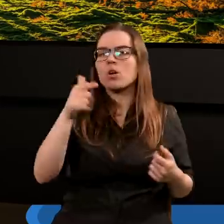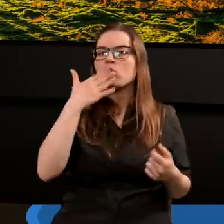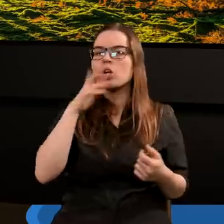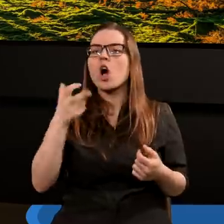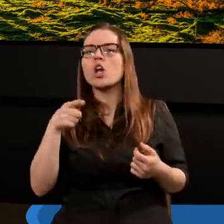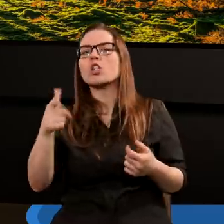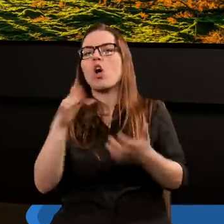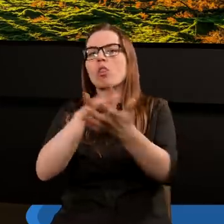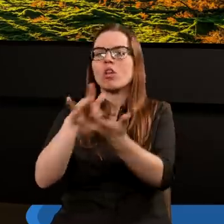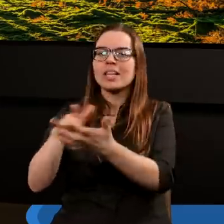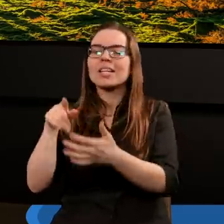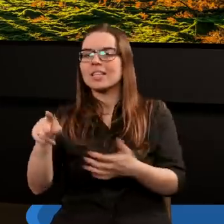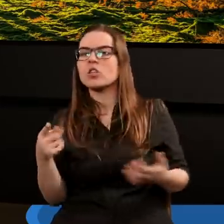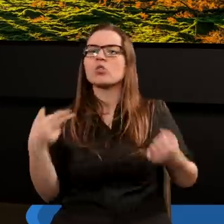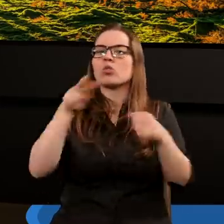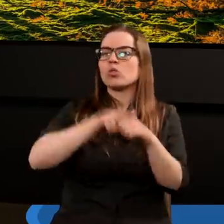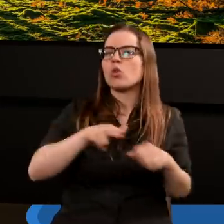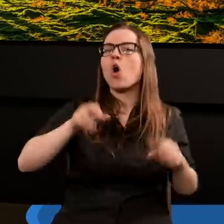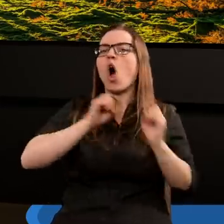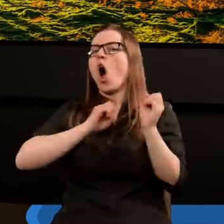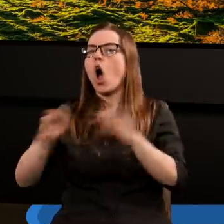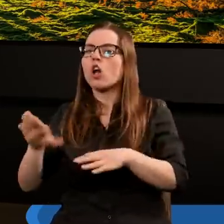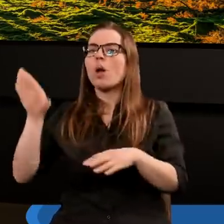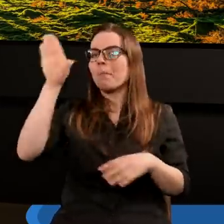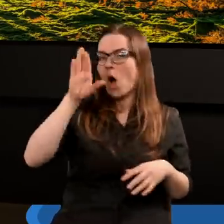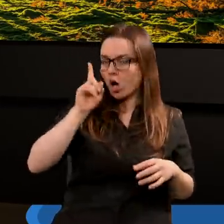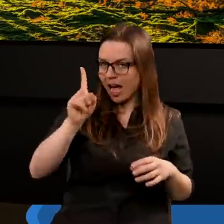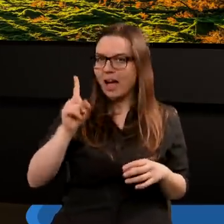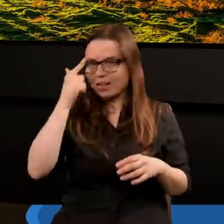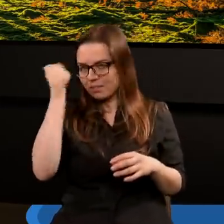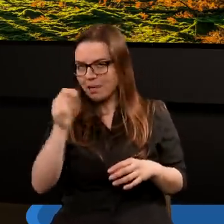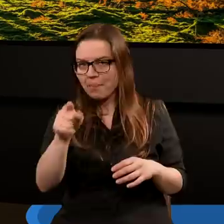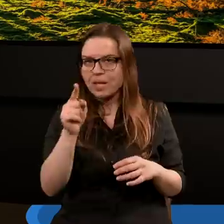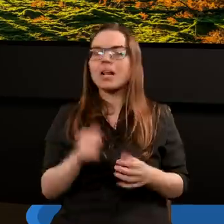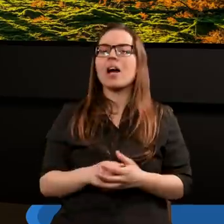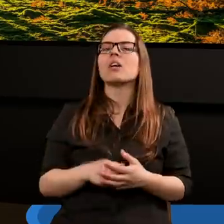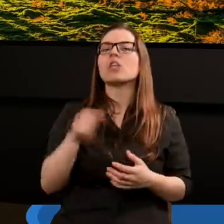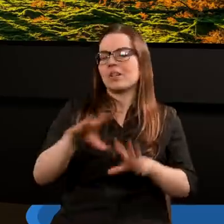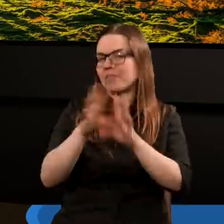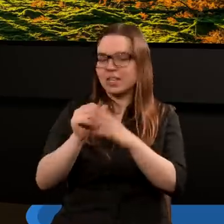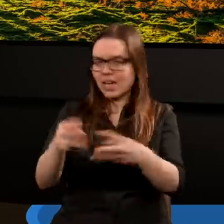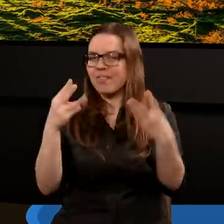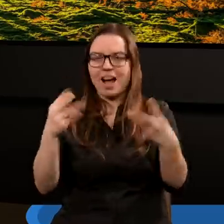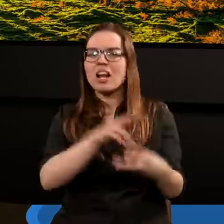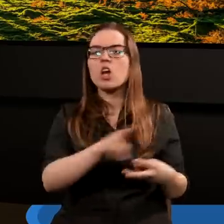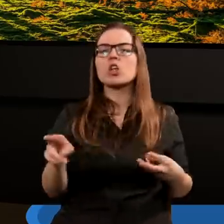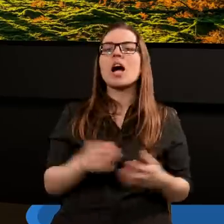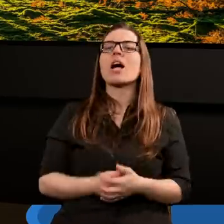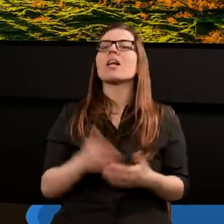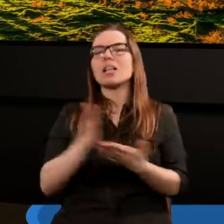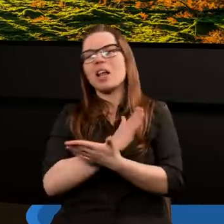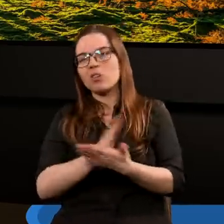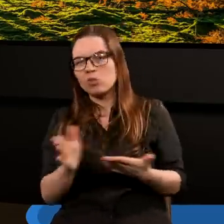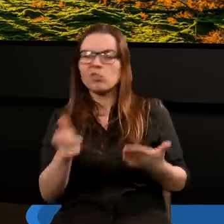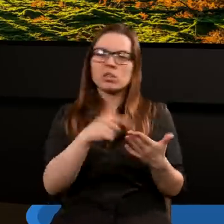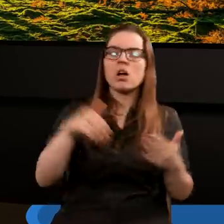czymś, co dotyka tych, którzy odrzucili Boga. Bo to jest najważniejsza rzecz w tym wszystkim. Niektórzy z nich